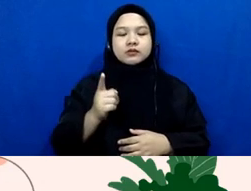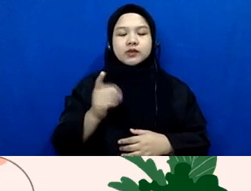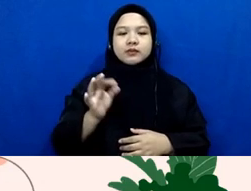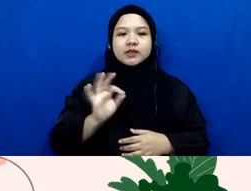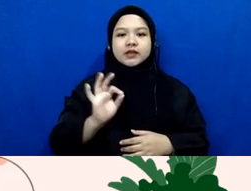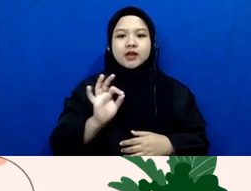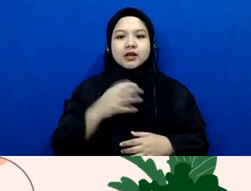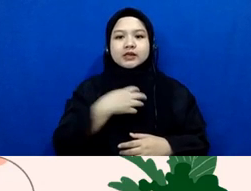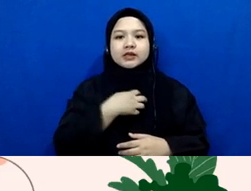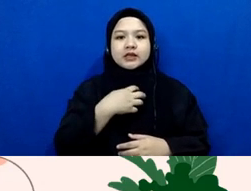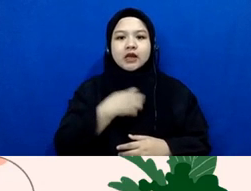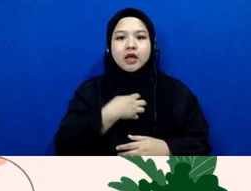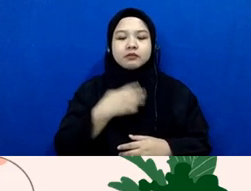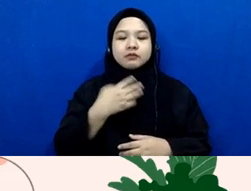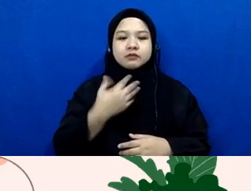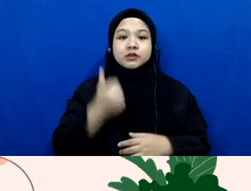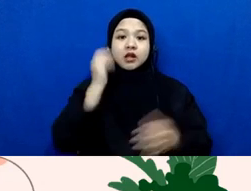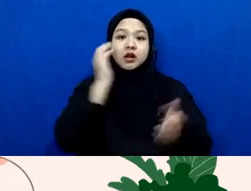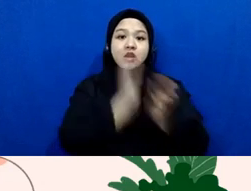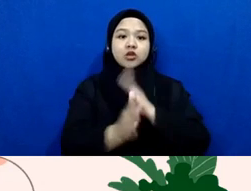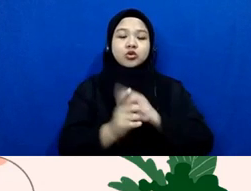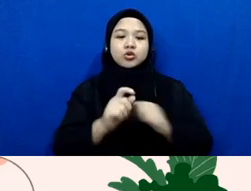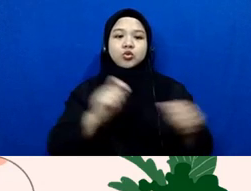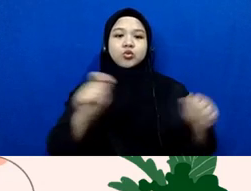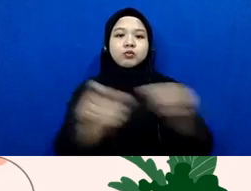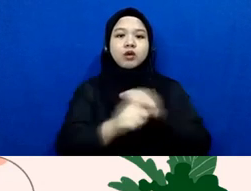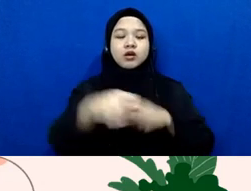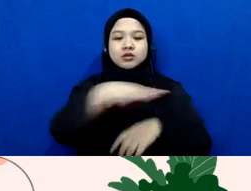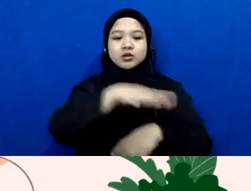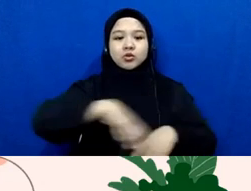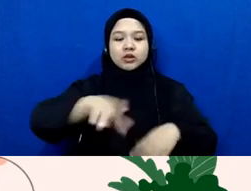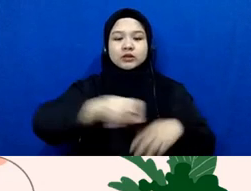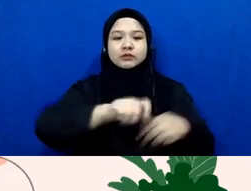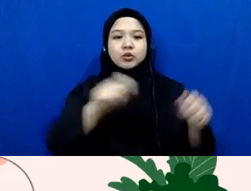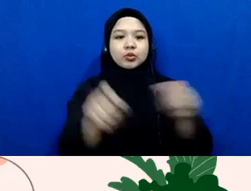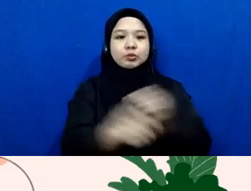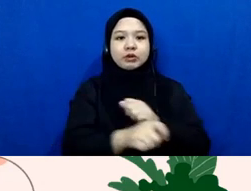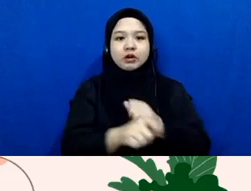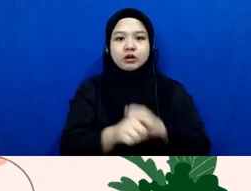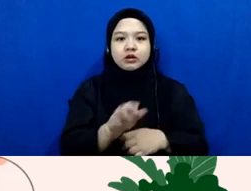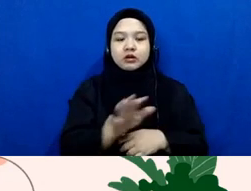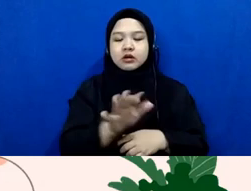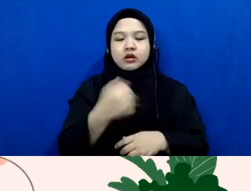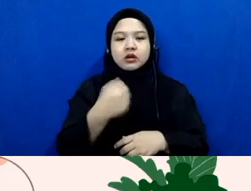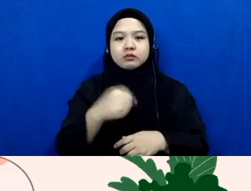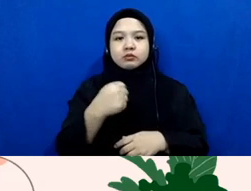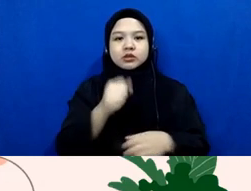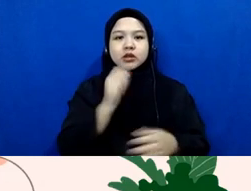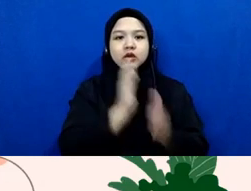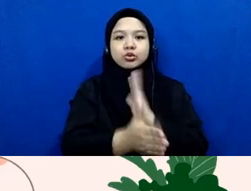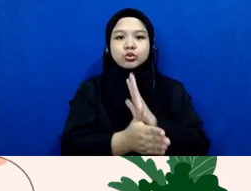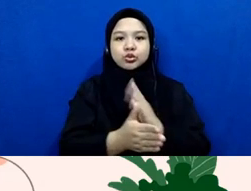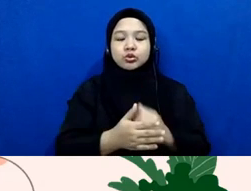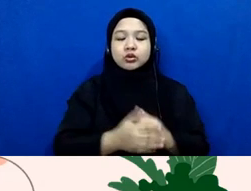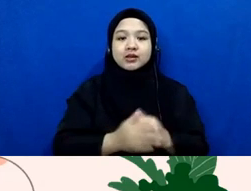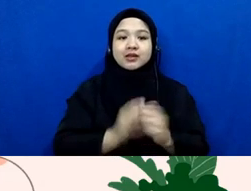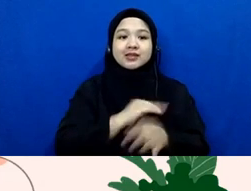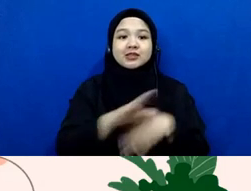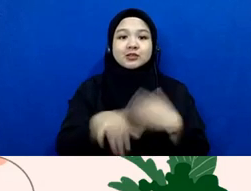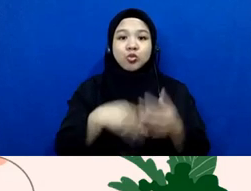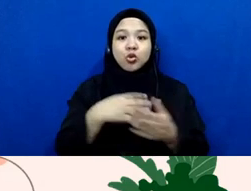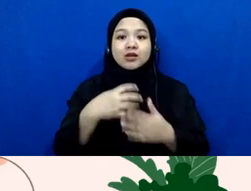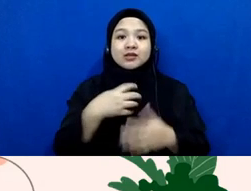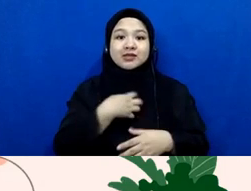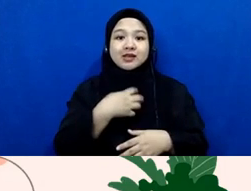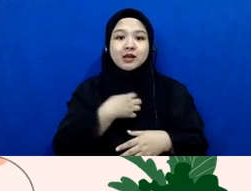yang bisa secara instan mengubah situasi ya teman-teman jadi semua sikap yang bisa kita